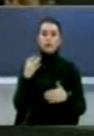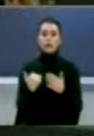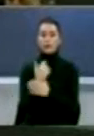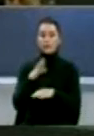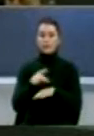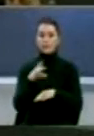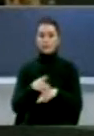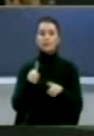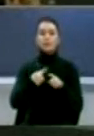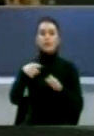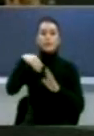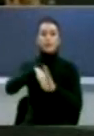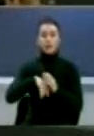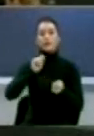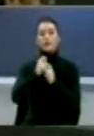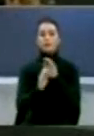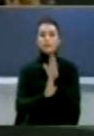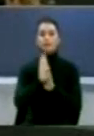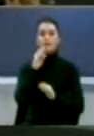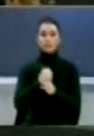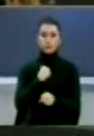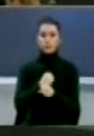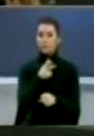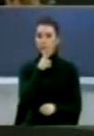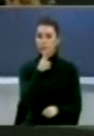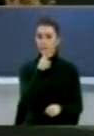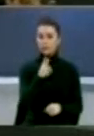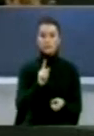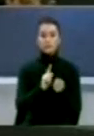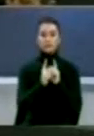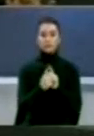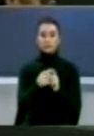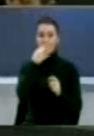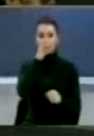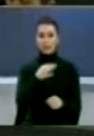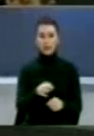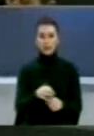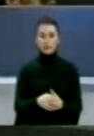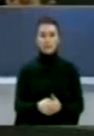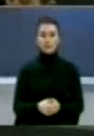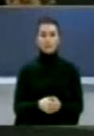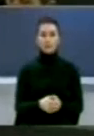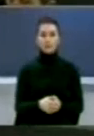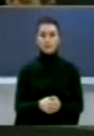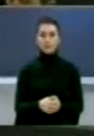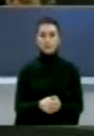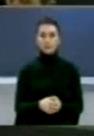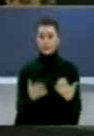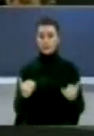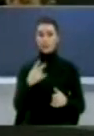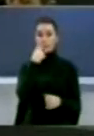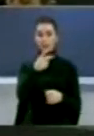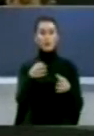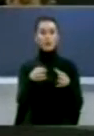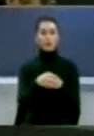mundësie e degradimit të vazhdushim të saj duke i lënë ato në mëshirën e a paracikve të parapolitikës Saj përket grupit